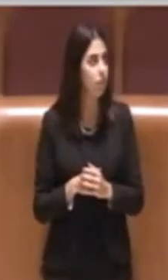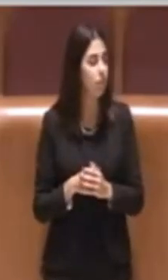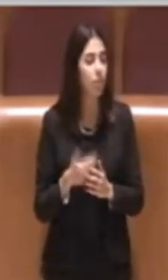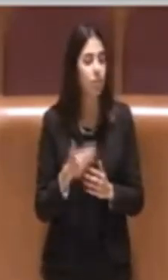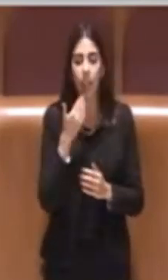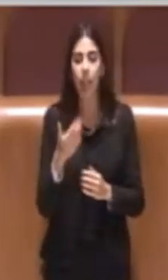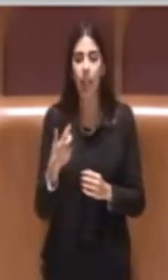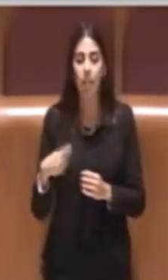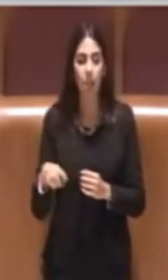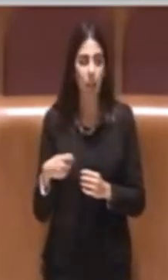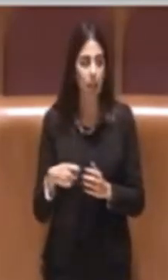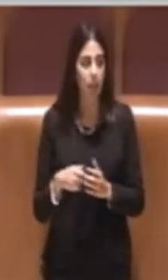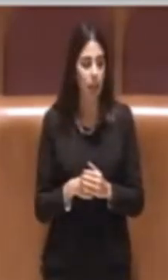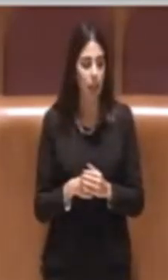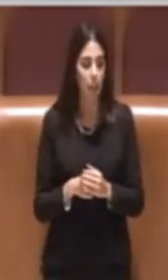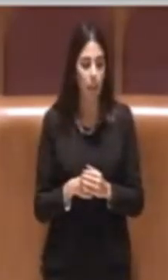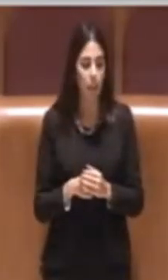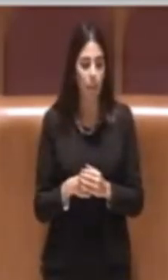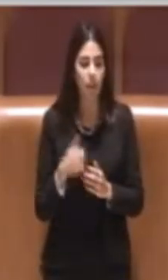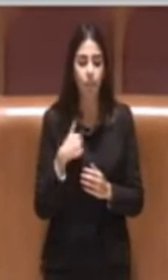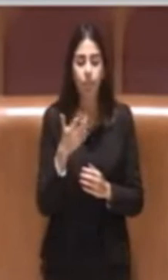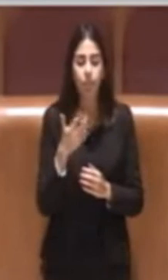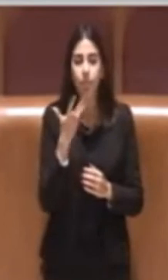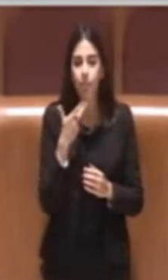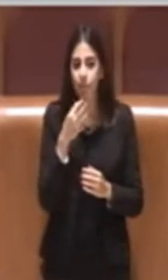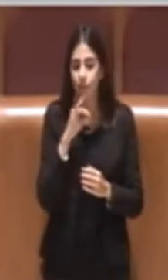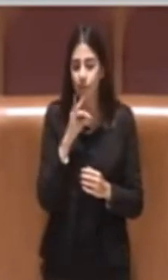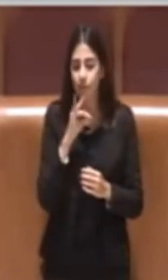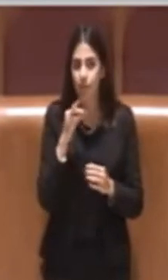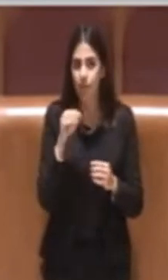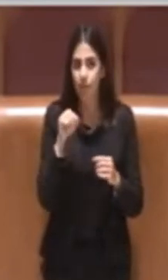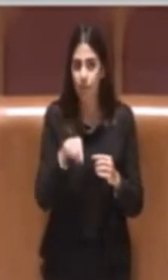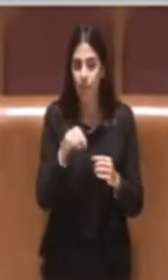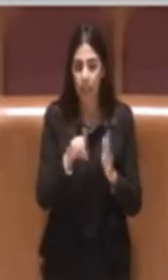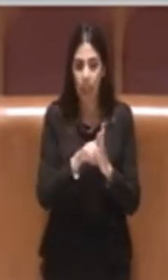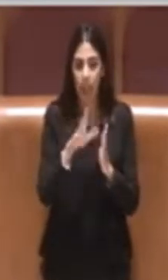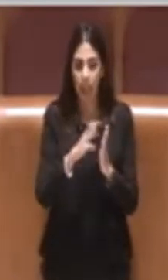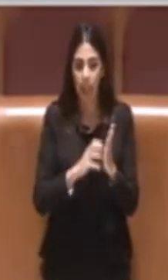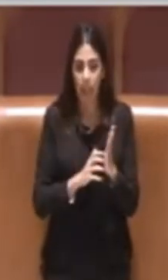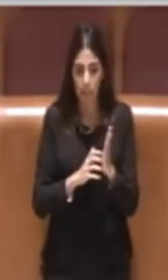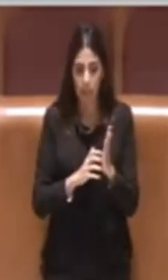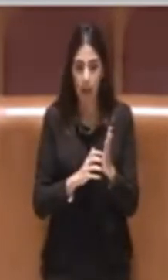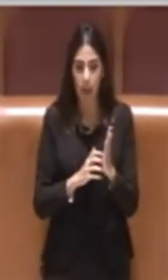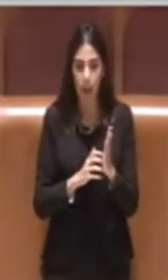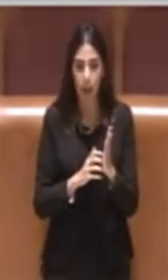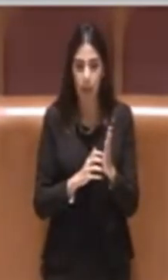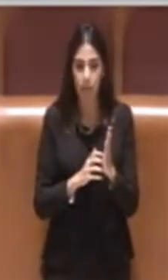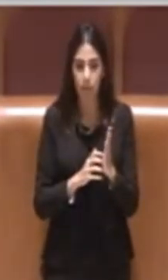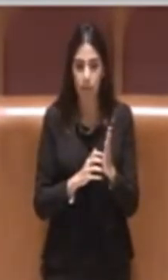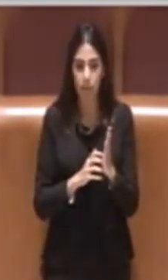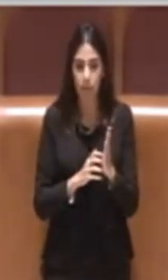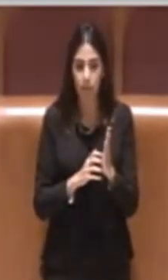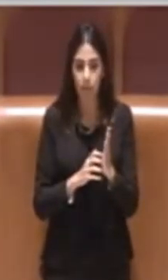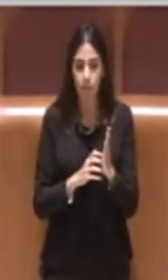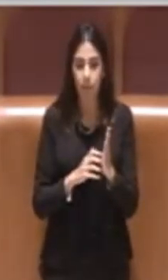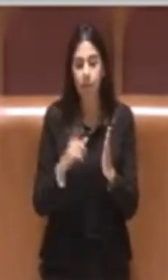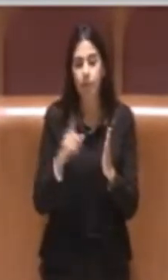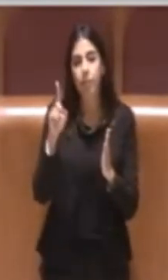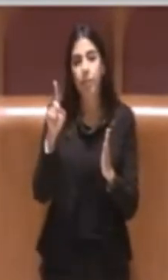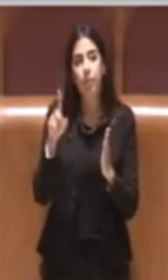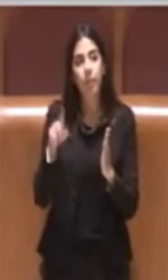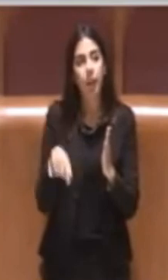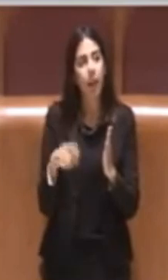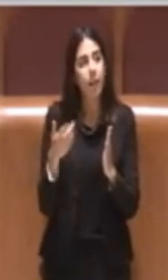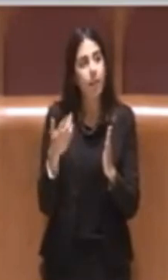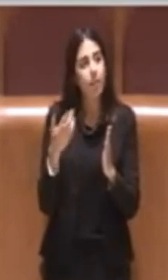Presidente, mi premo intervenire su questa delibera anche a beneficio di chi non fa